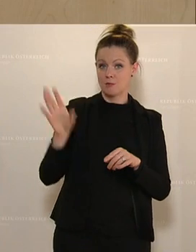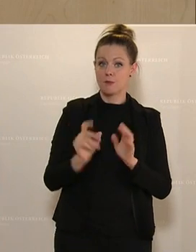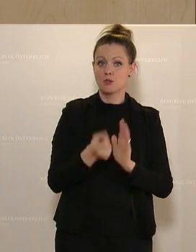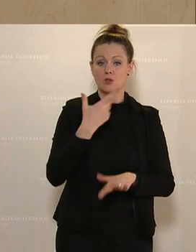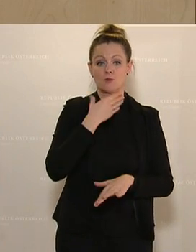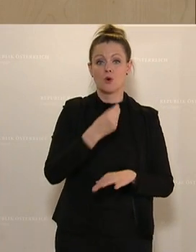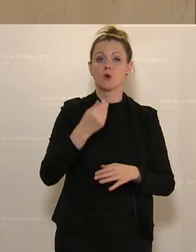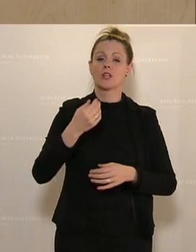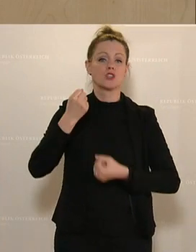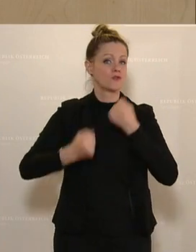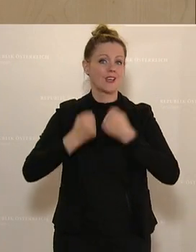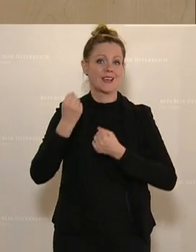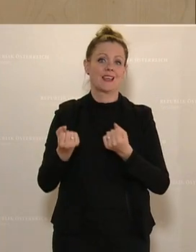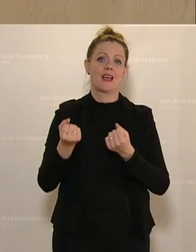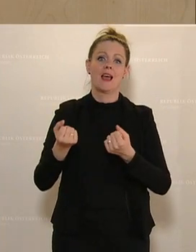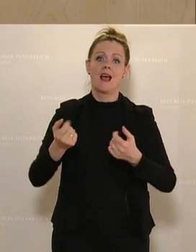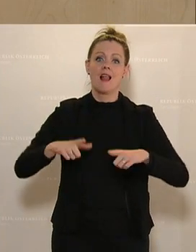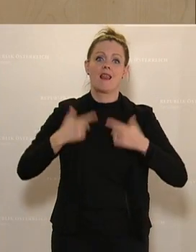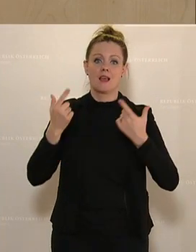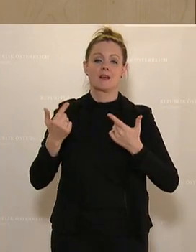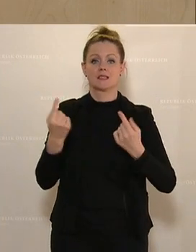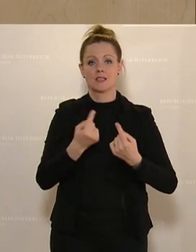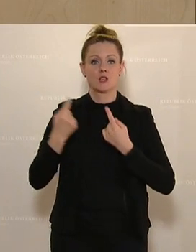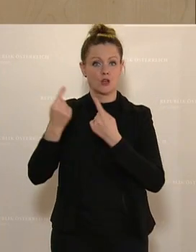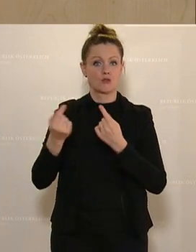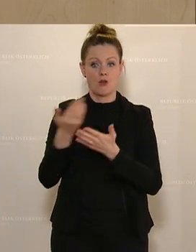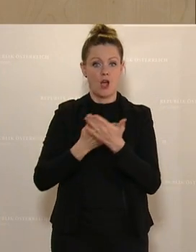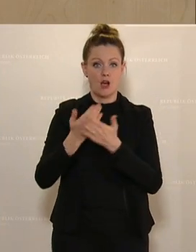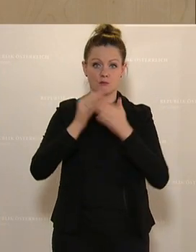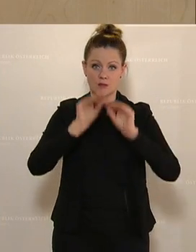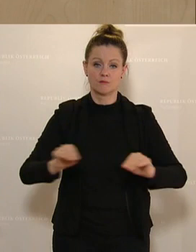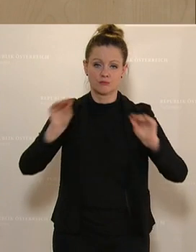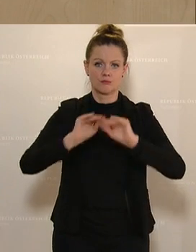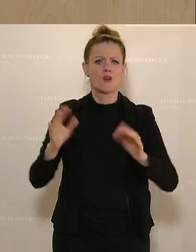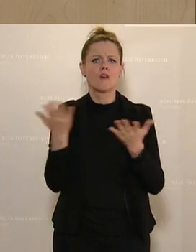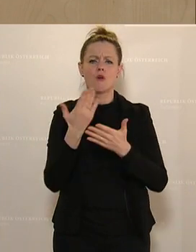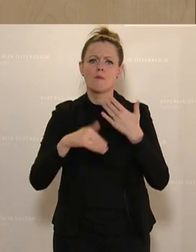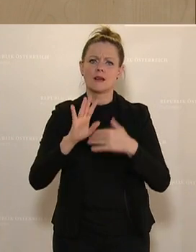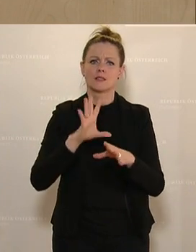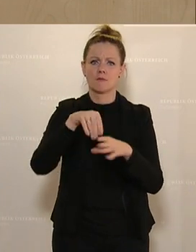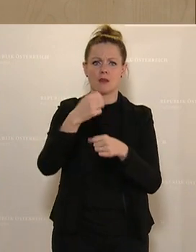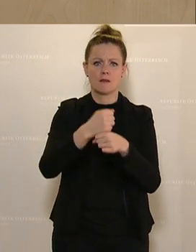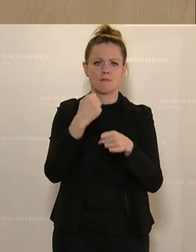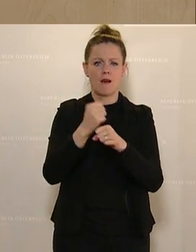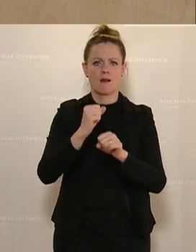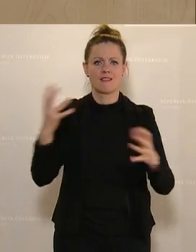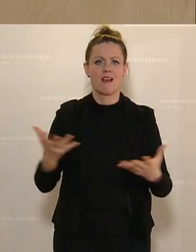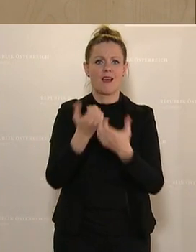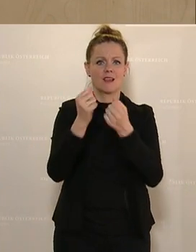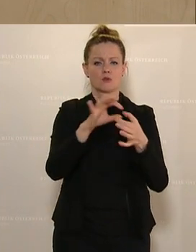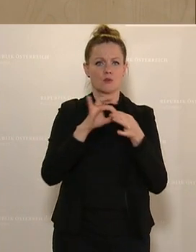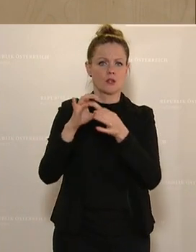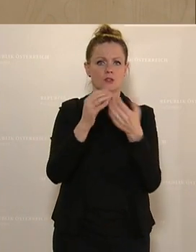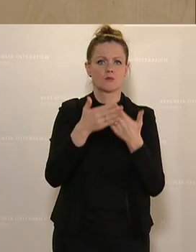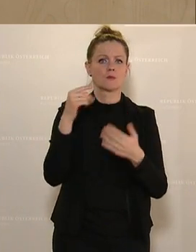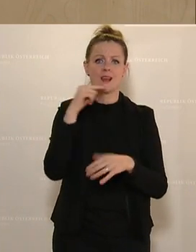oder in schwierigen Lebenslagen ausgebildet. Einsatzstellen sind hauptsächlich die Rettungsorganisationen wie das Rote